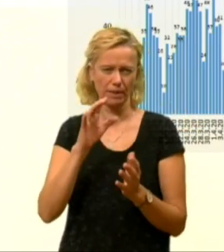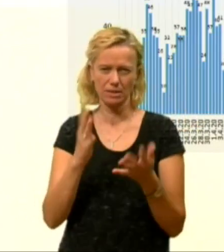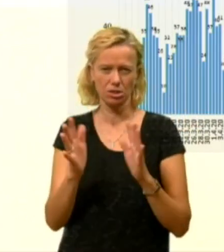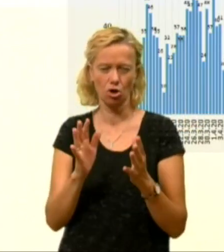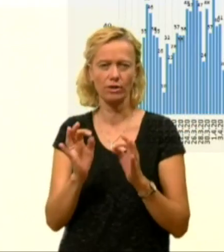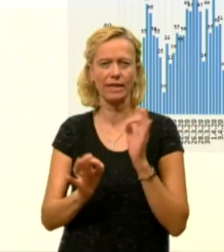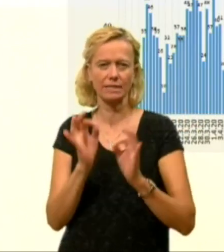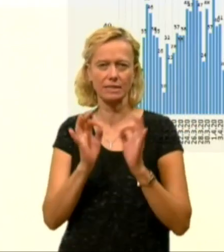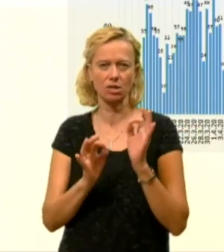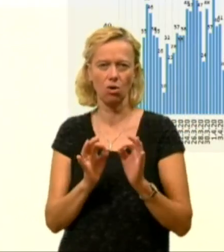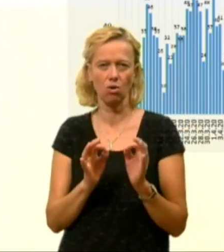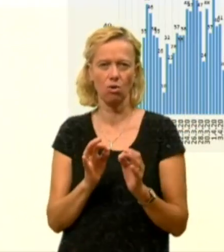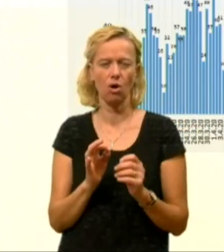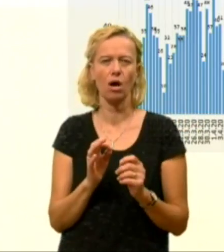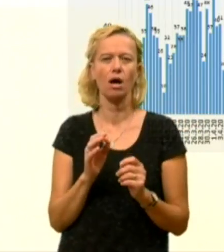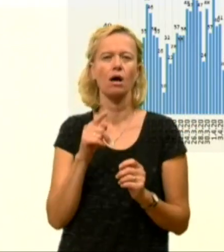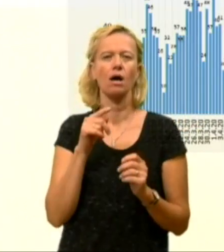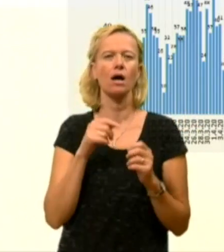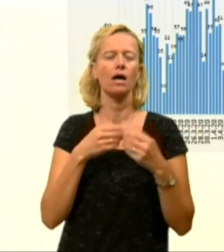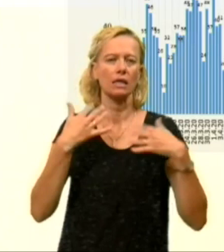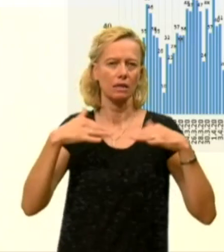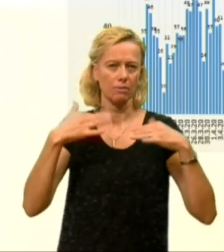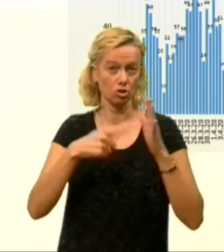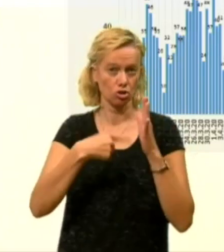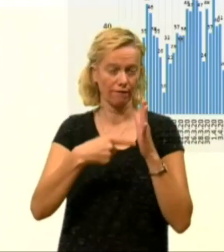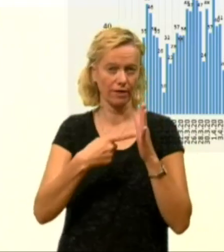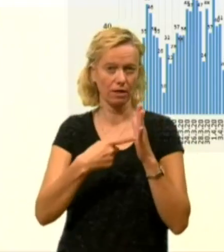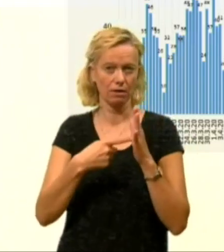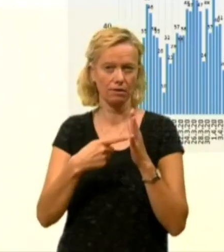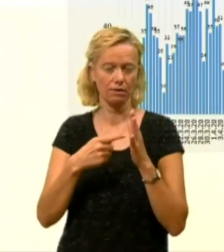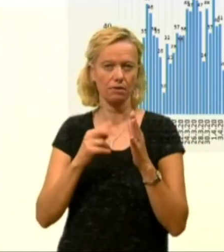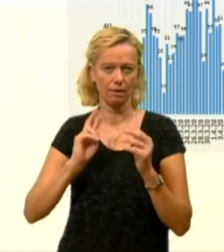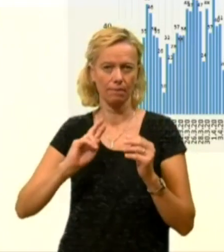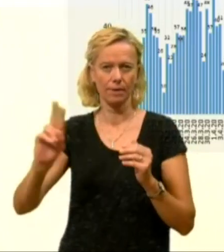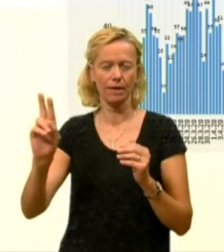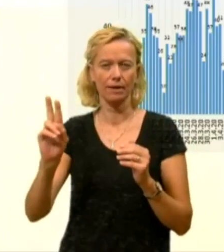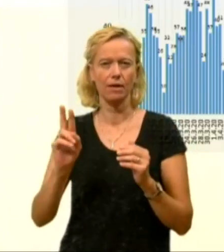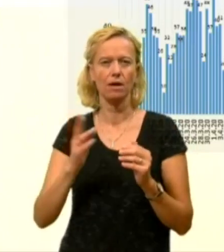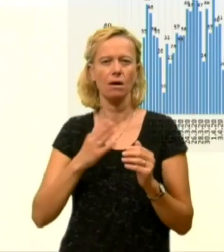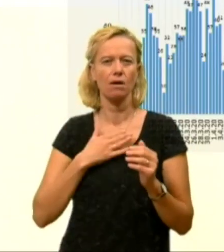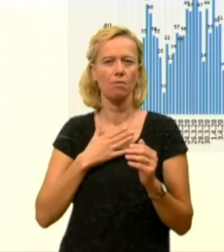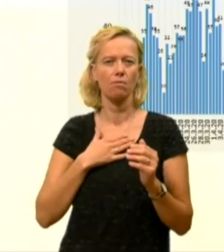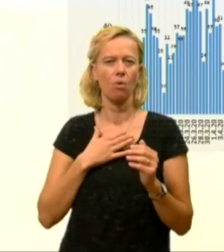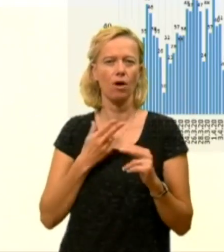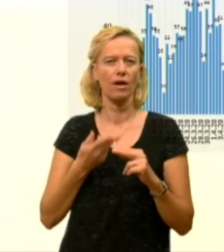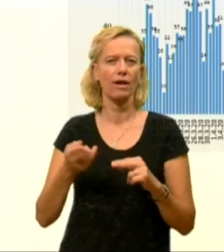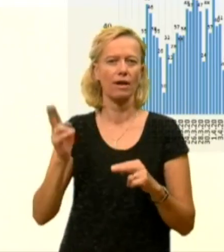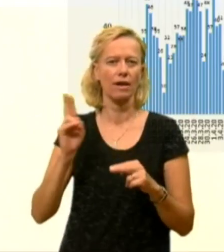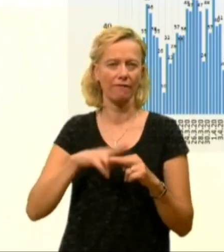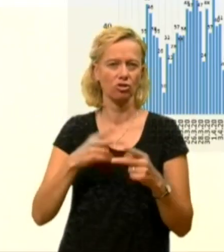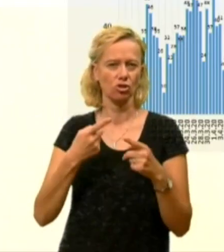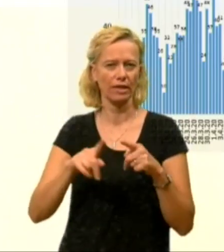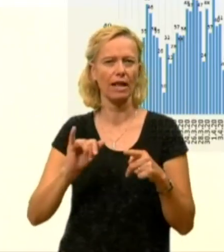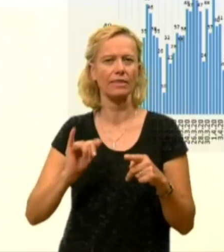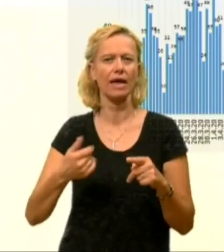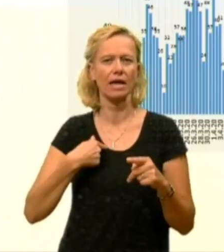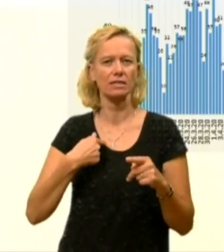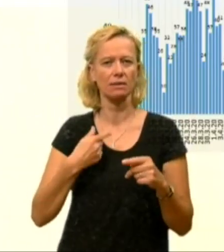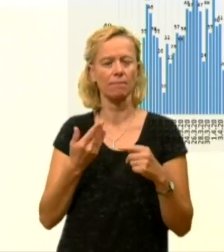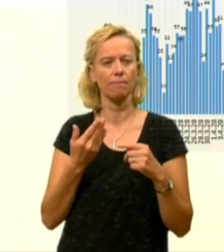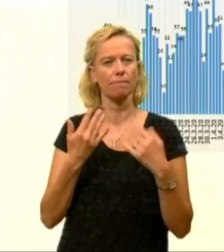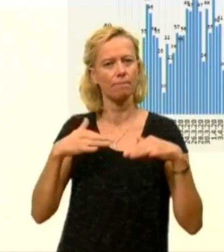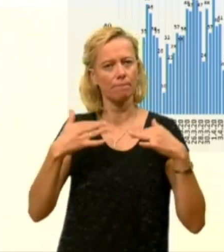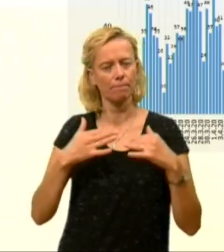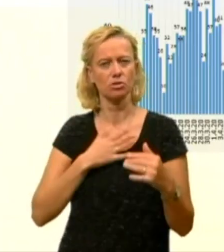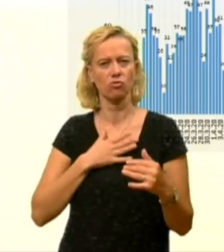interpretacija teh številk pa naprej, ker verjetno moje največje delo tukaj le jadam, da vam predstavim sorove podatke,